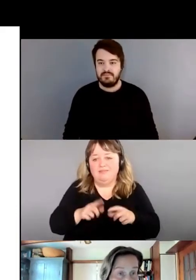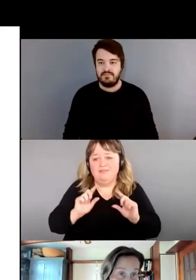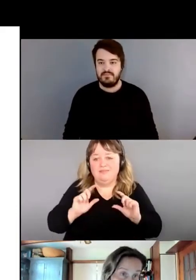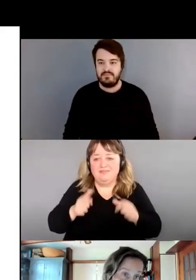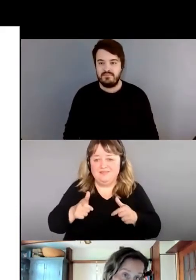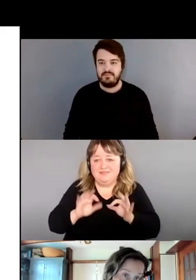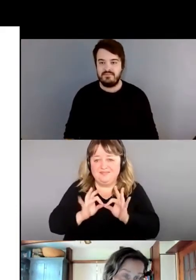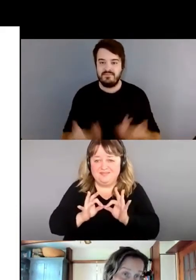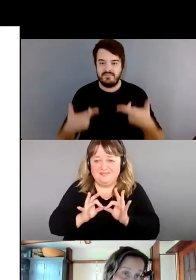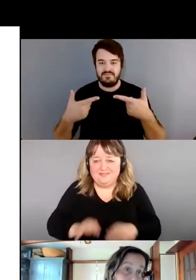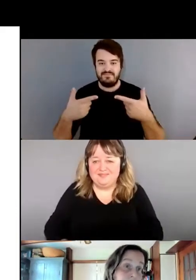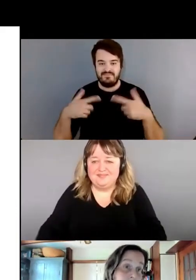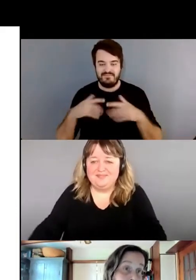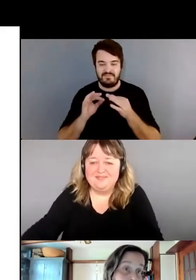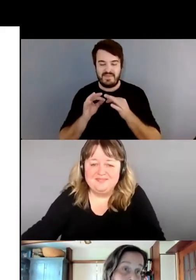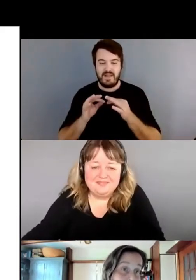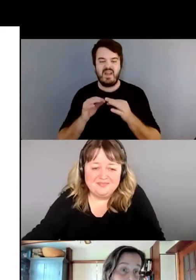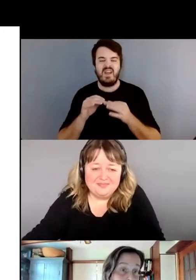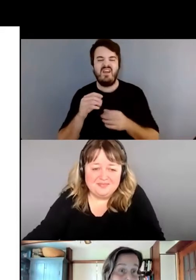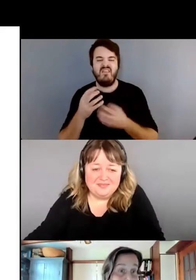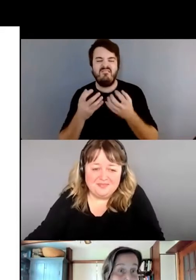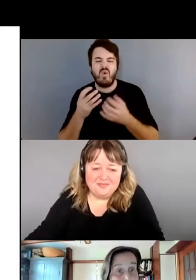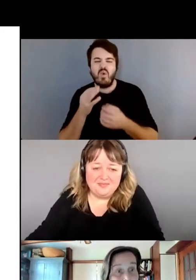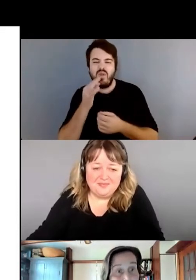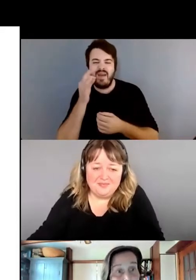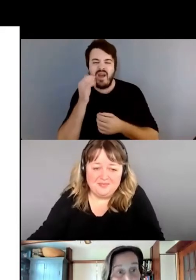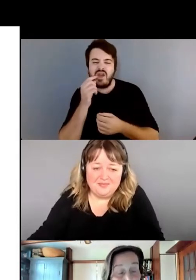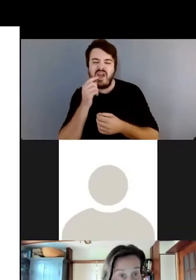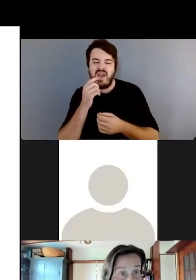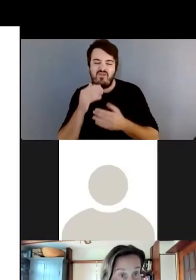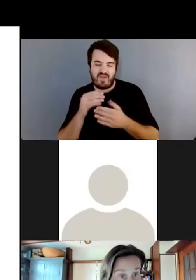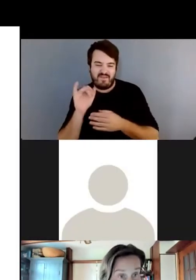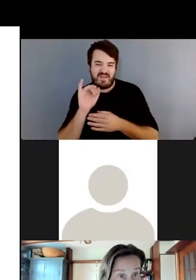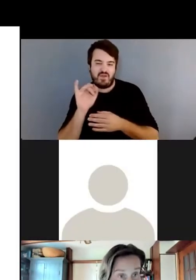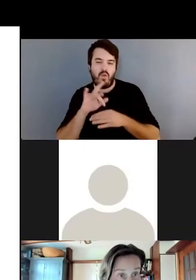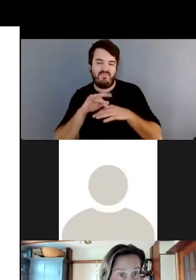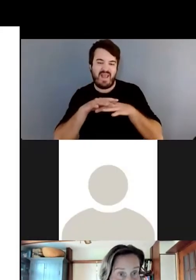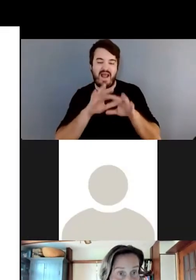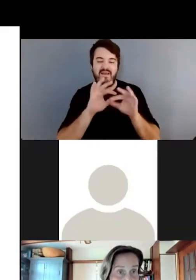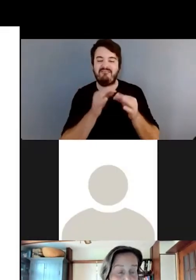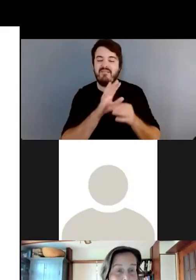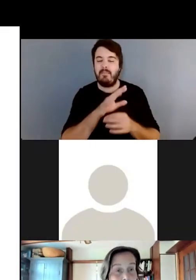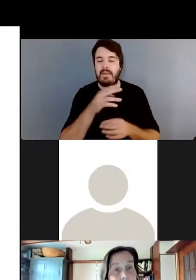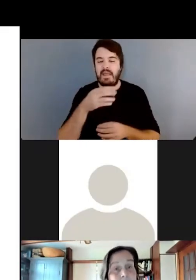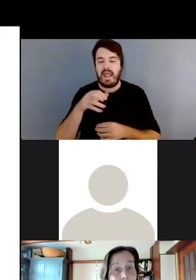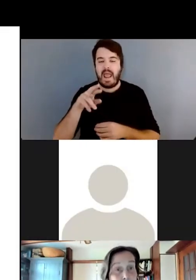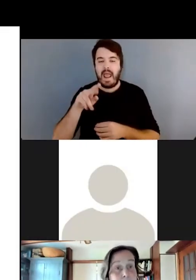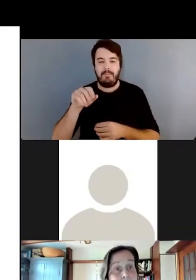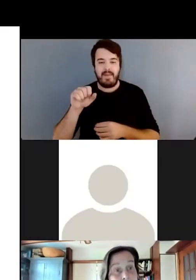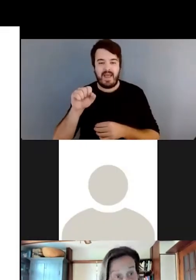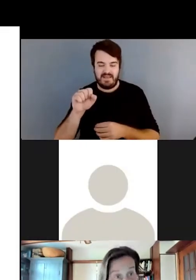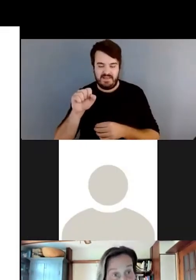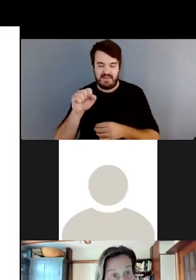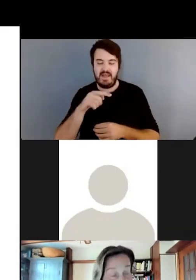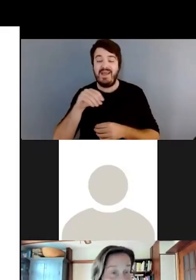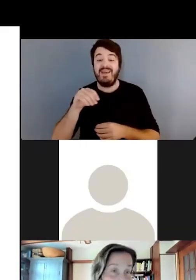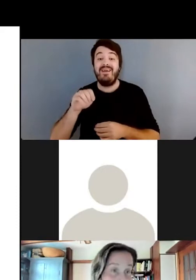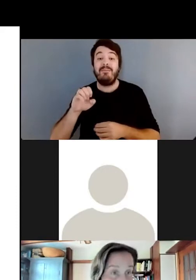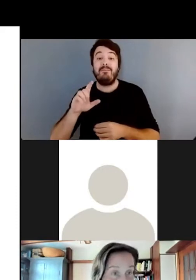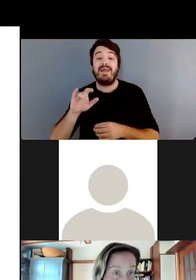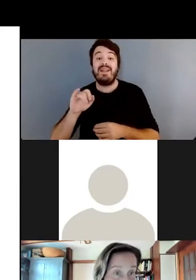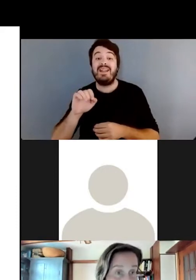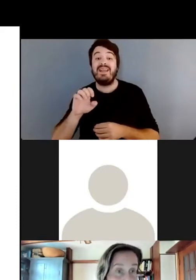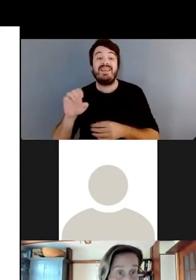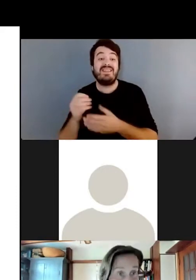une infection virale dans la famille de l'herpès. Et la mélisse, elle est super